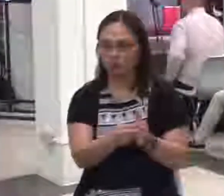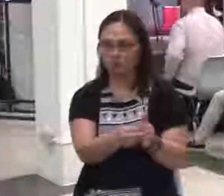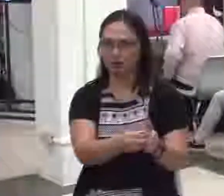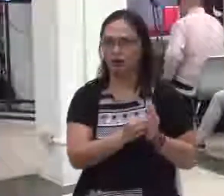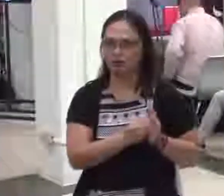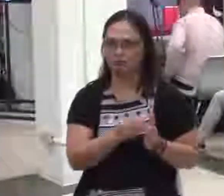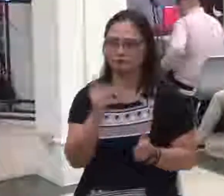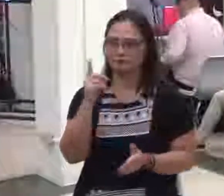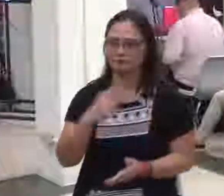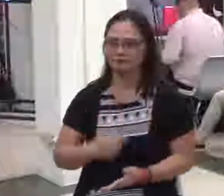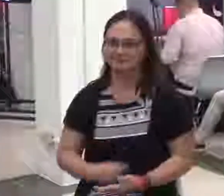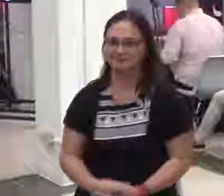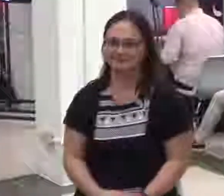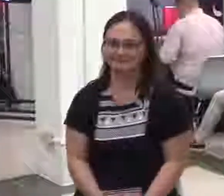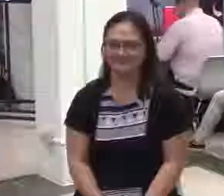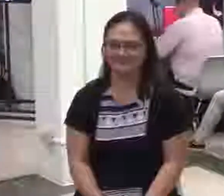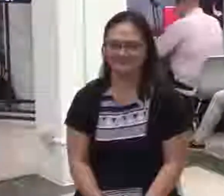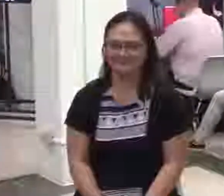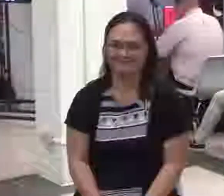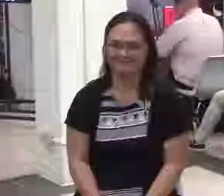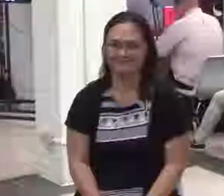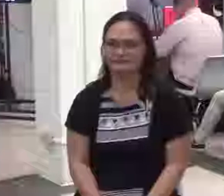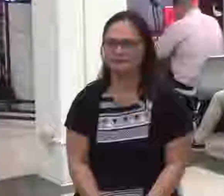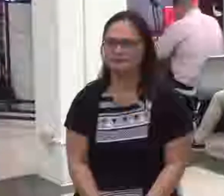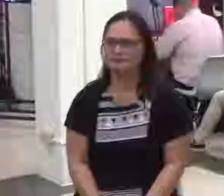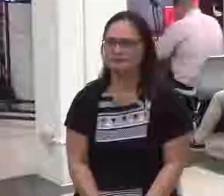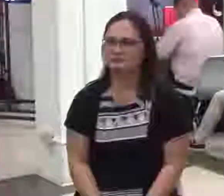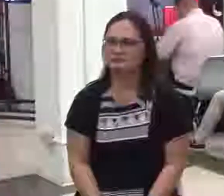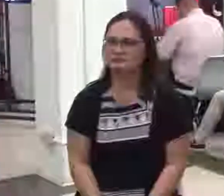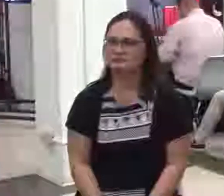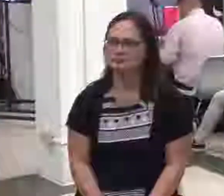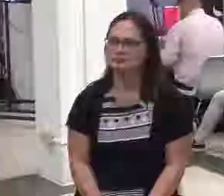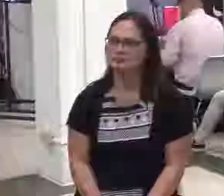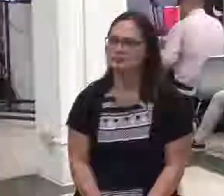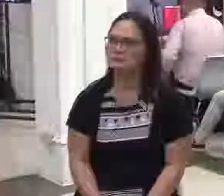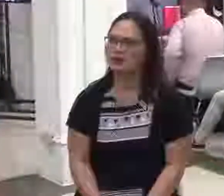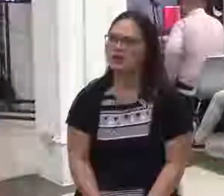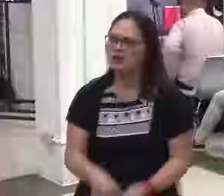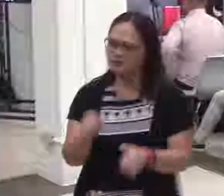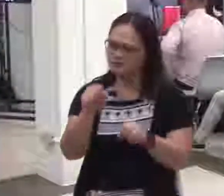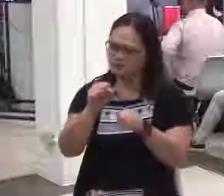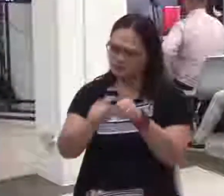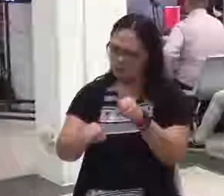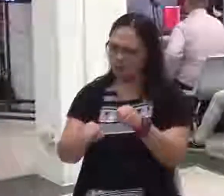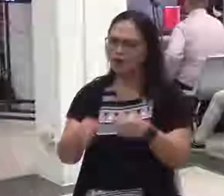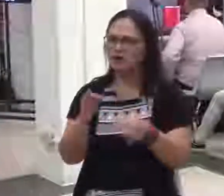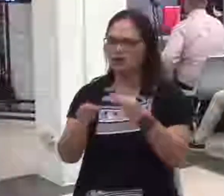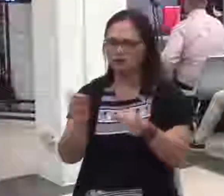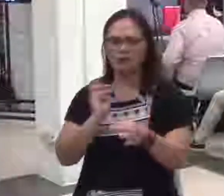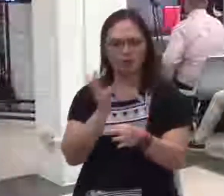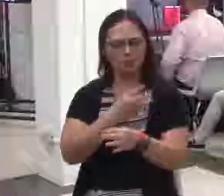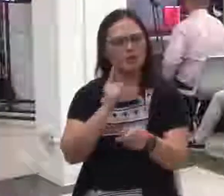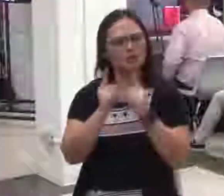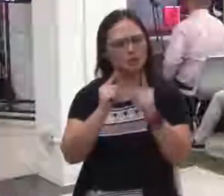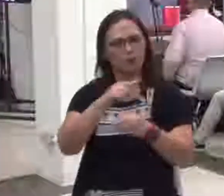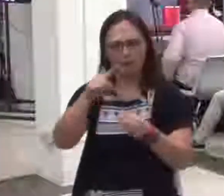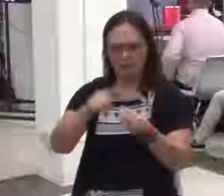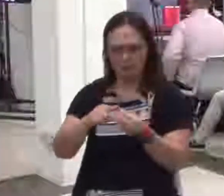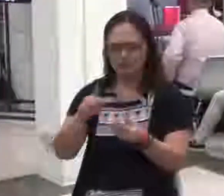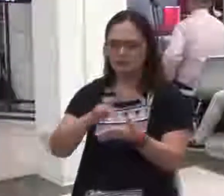nga okay eh pastor eh paano yan kung ang pag-uusapan natin ay ang luwalhati ng Diyos sa atin